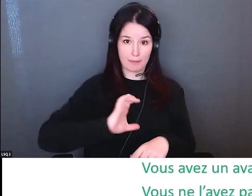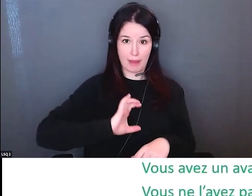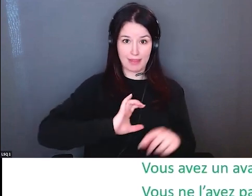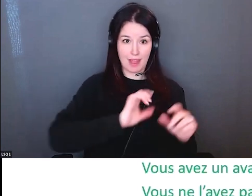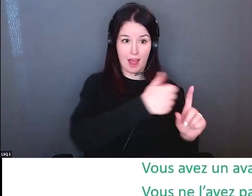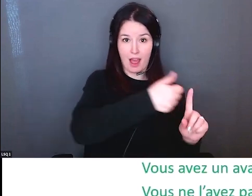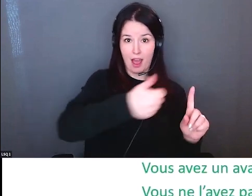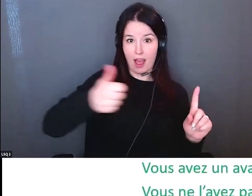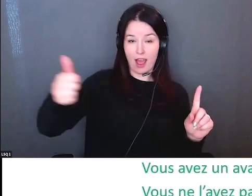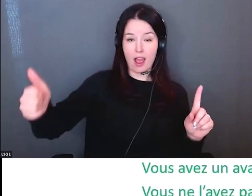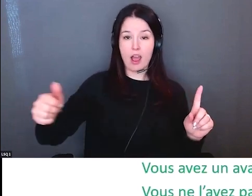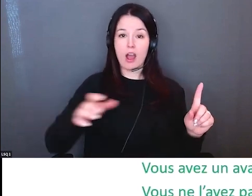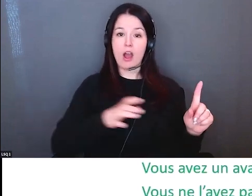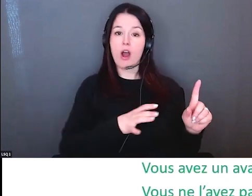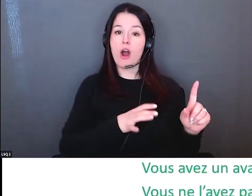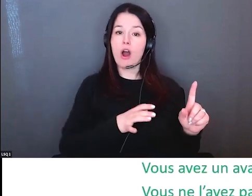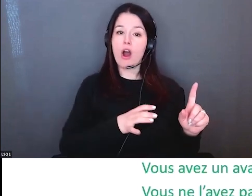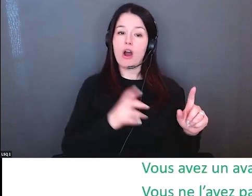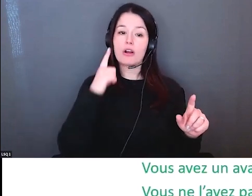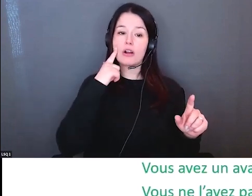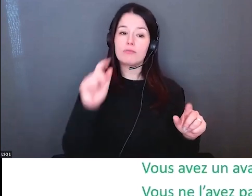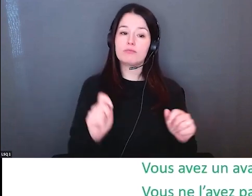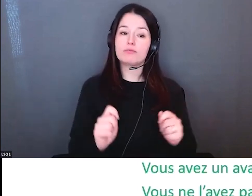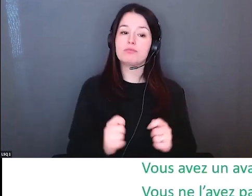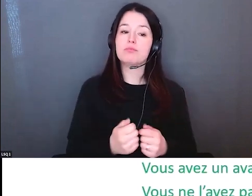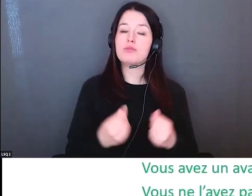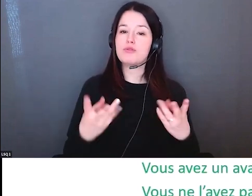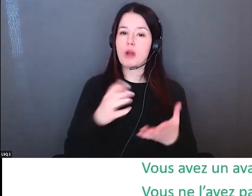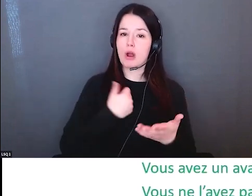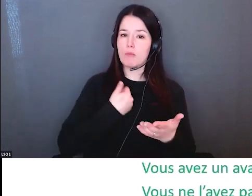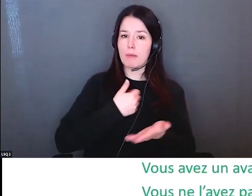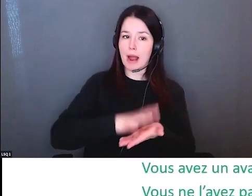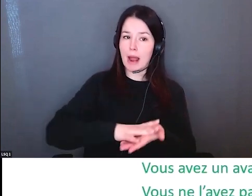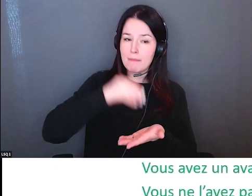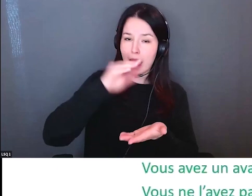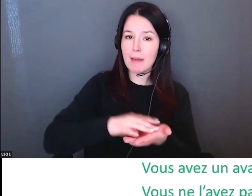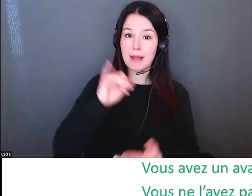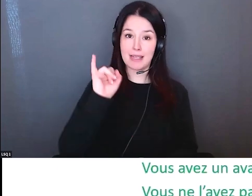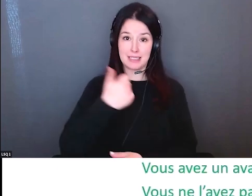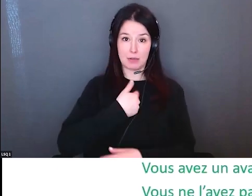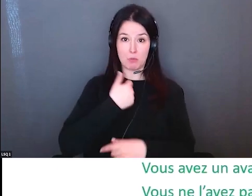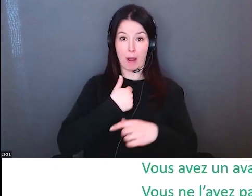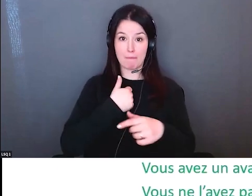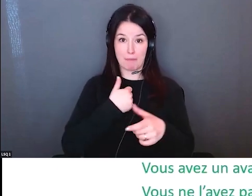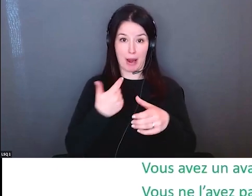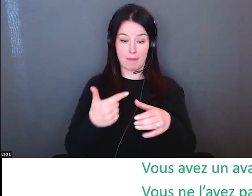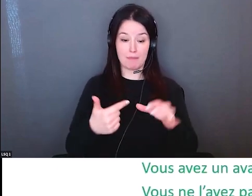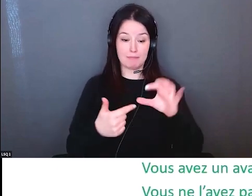là où nous sommes structués selon l'histoire ce n'est pas lié à notre mérite ou notre